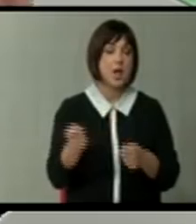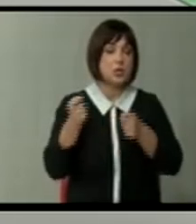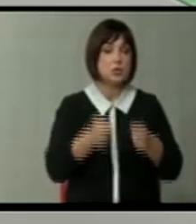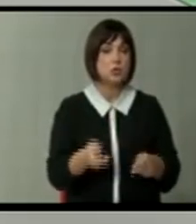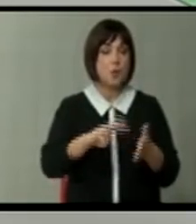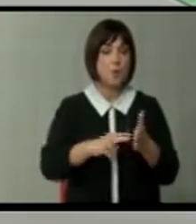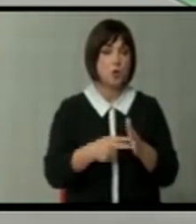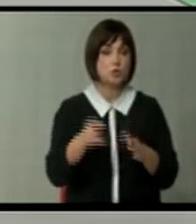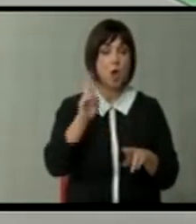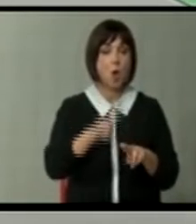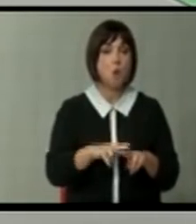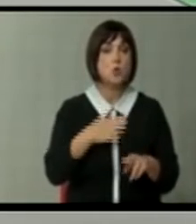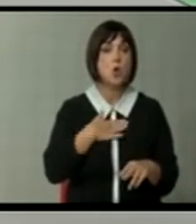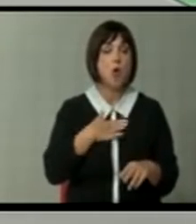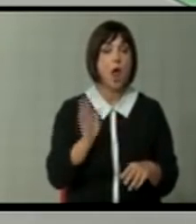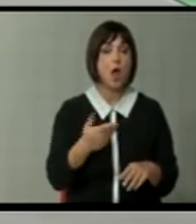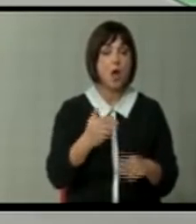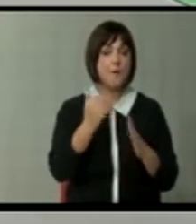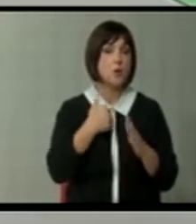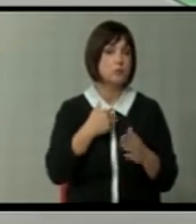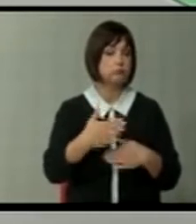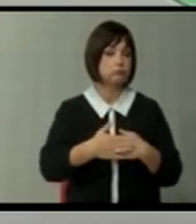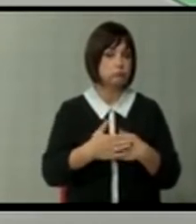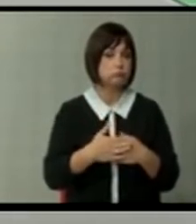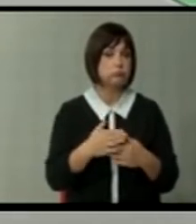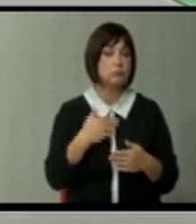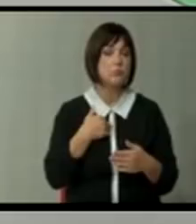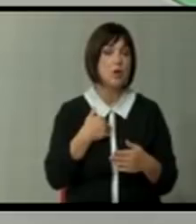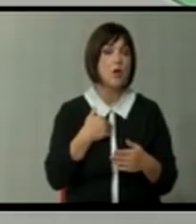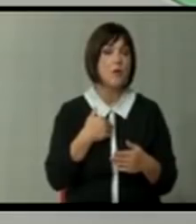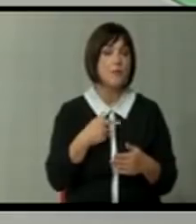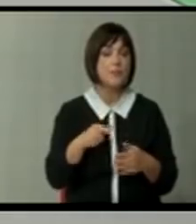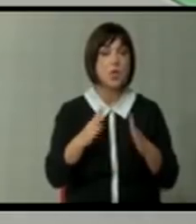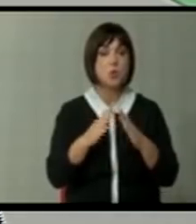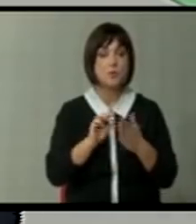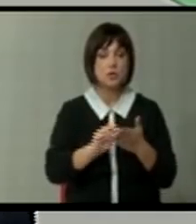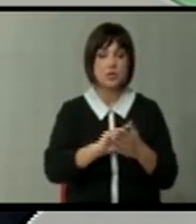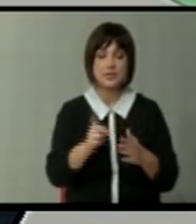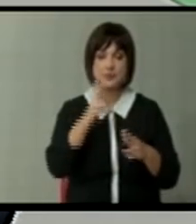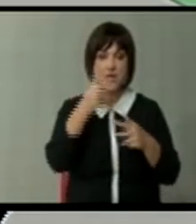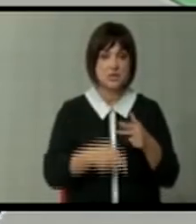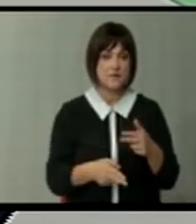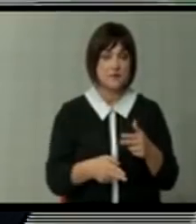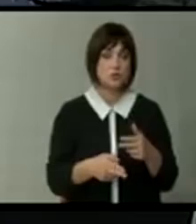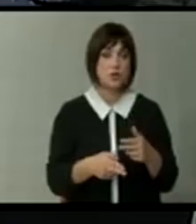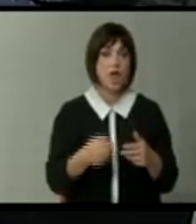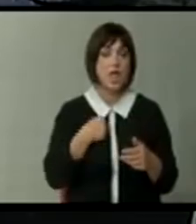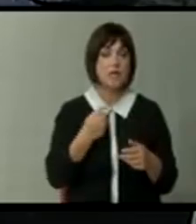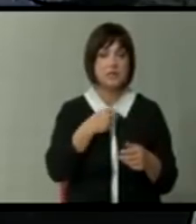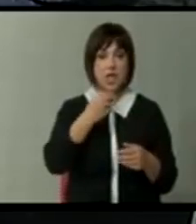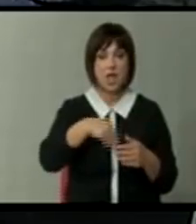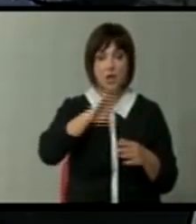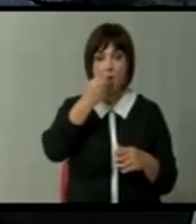политичка одлука. Затоа велам, ние, ако е по заслуга, домашната задача не сме завершили. Да се